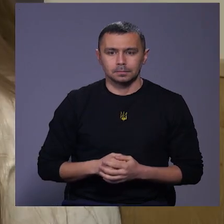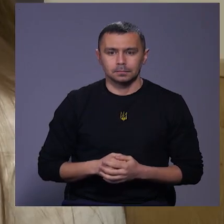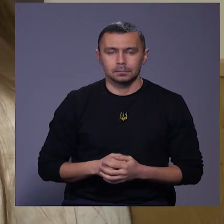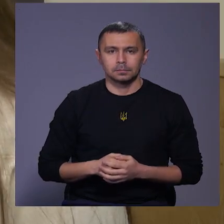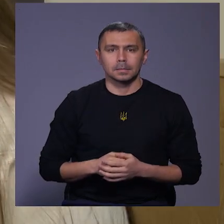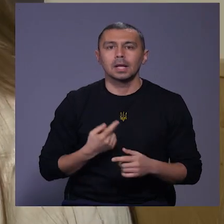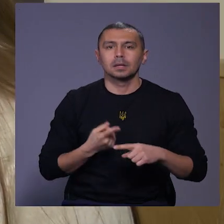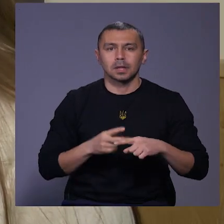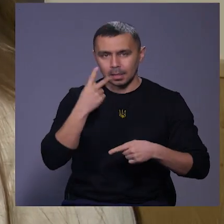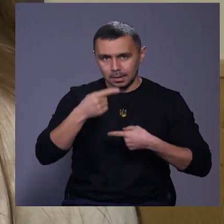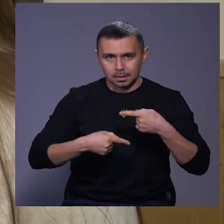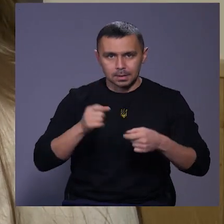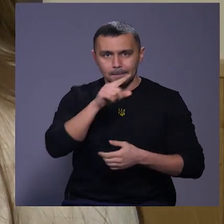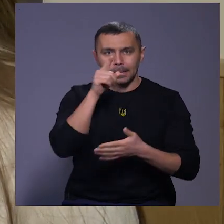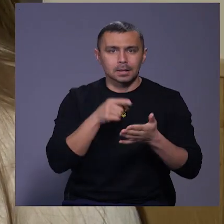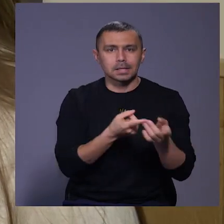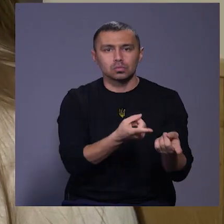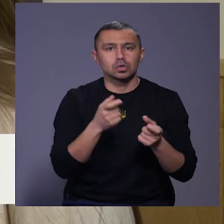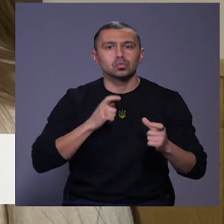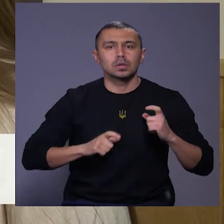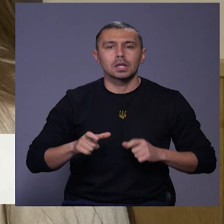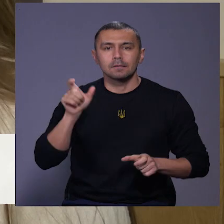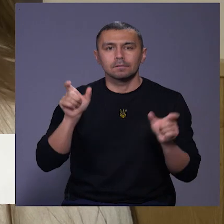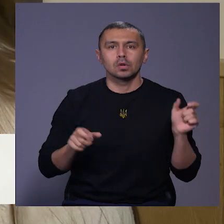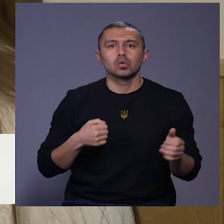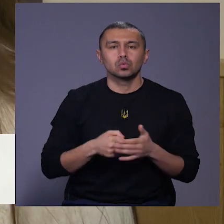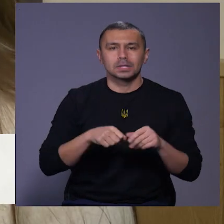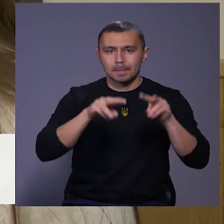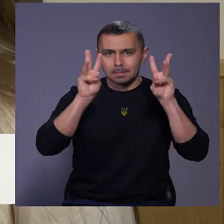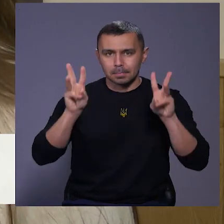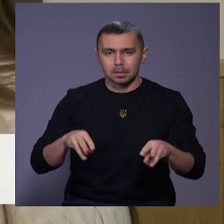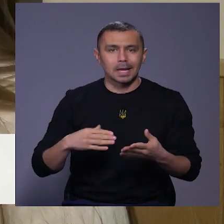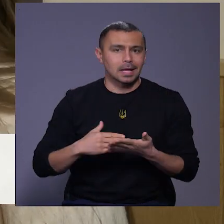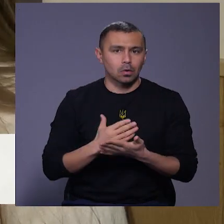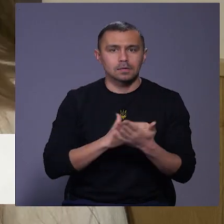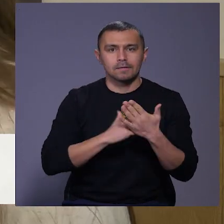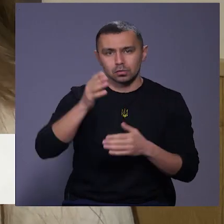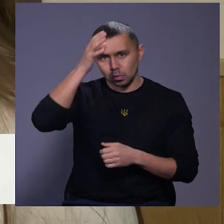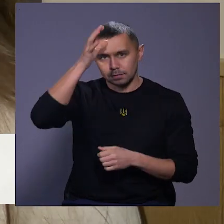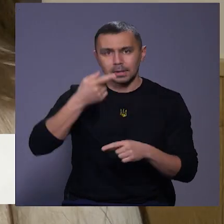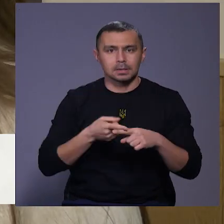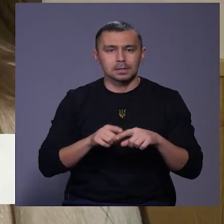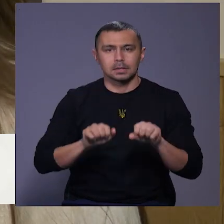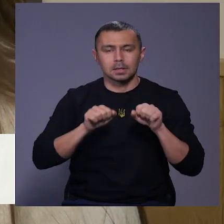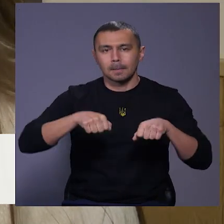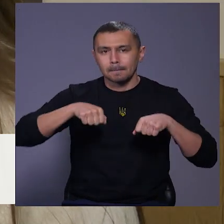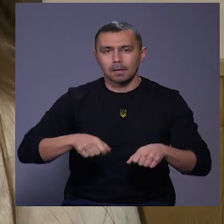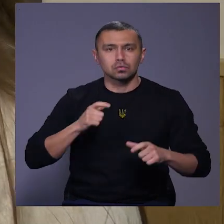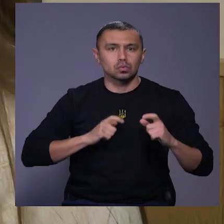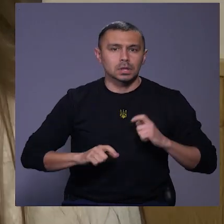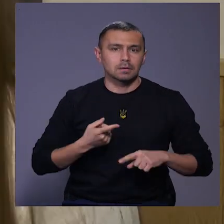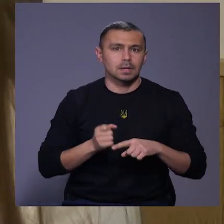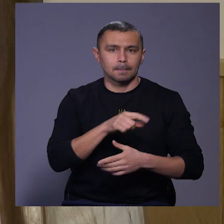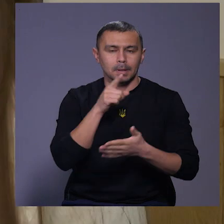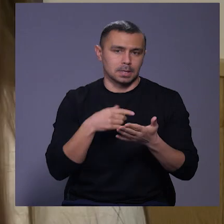Це традиційне питання залученості студентів до забезпечення якості вищої освіти, це є захист прав студентів, це є